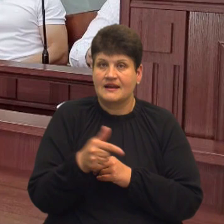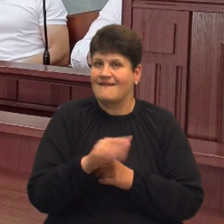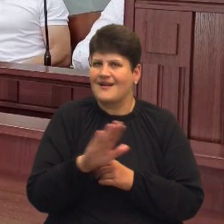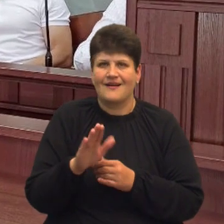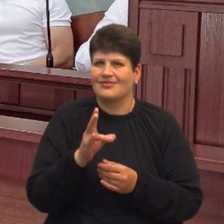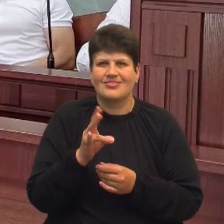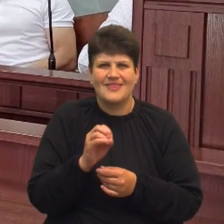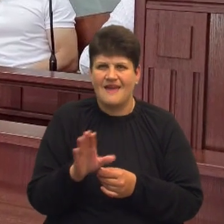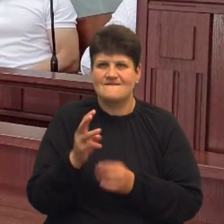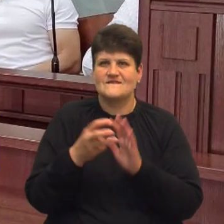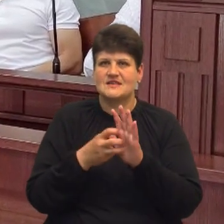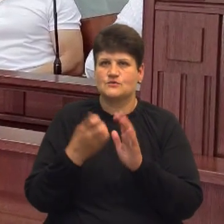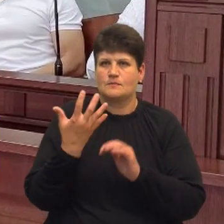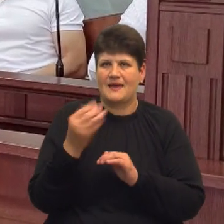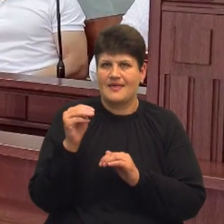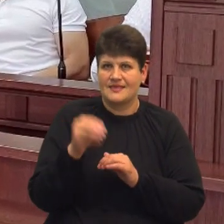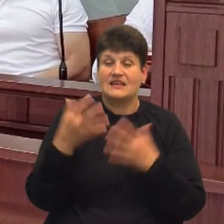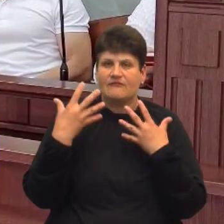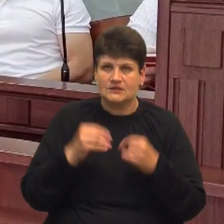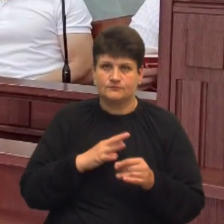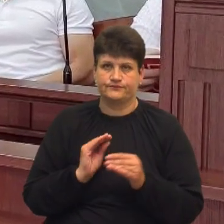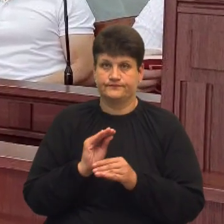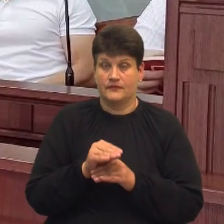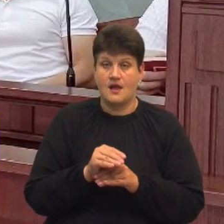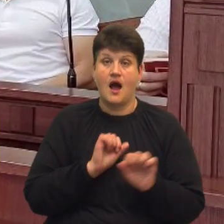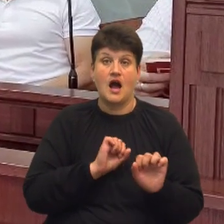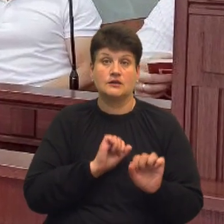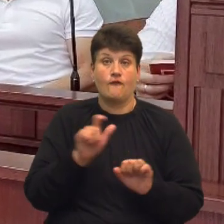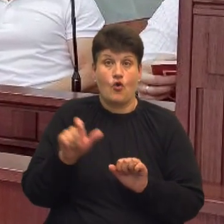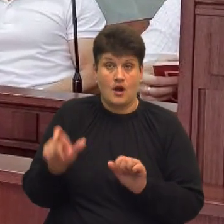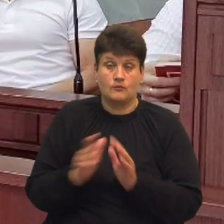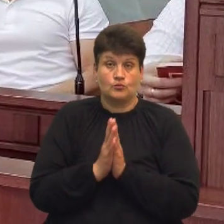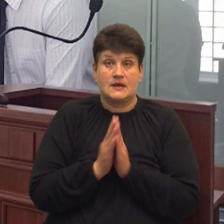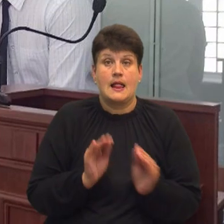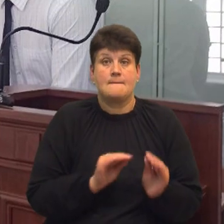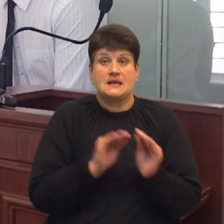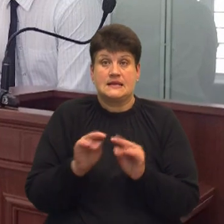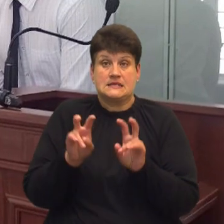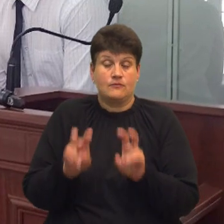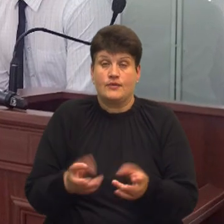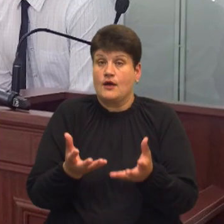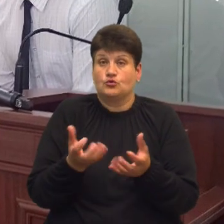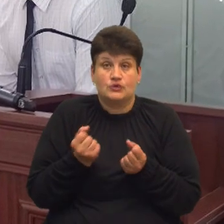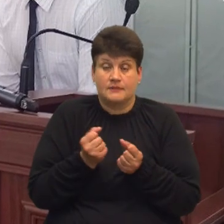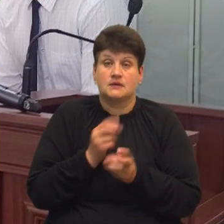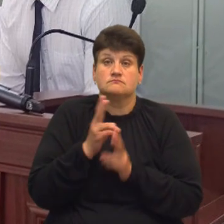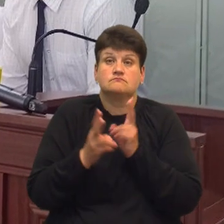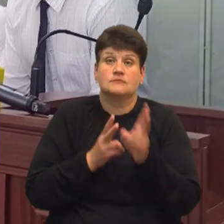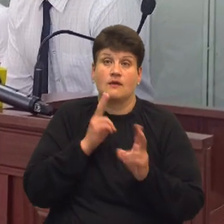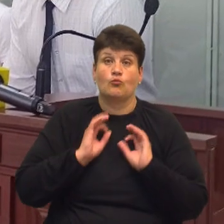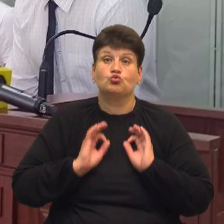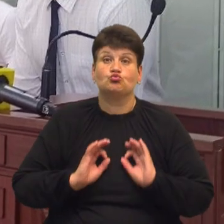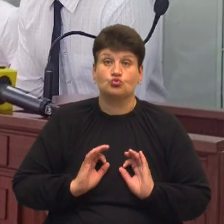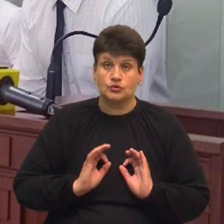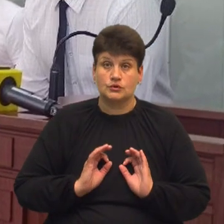тисяч, які він вже вніс, щоб вийти з СІЗО. Адвокати Головка попросили перенести засідання, бо не отримали примірника апеляційної скарги від прокурорів.